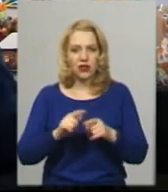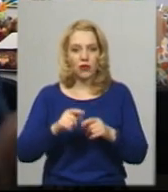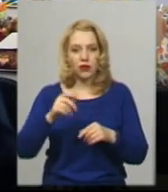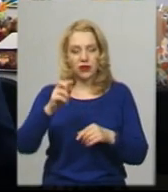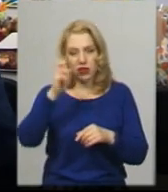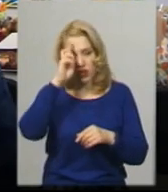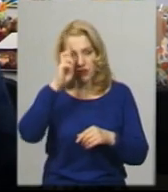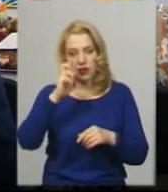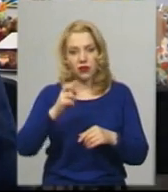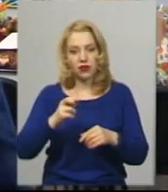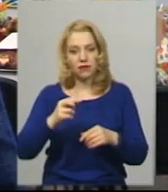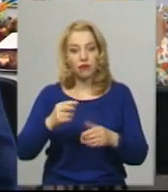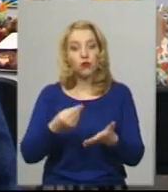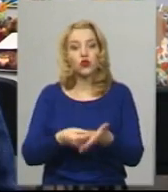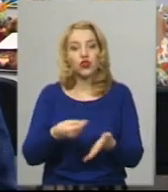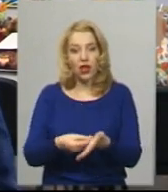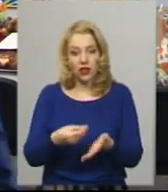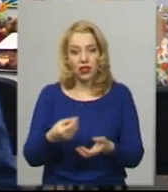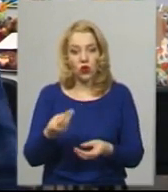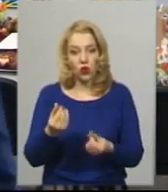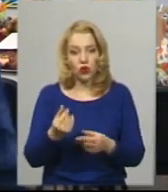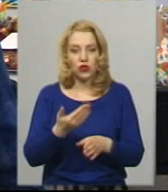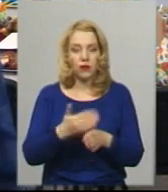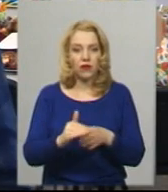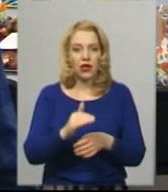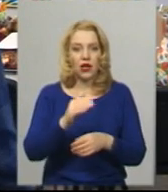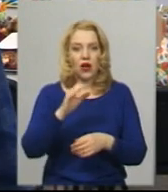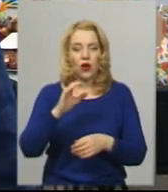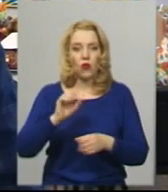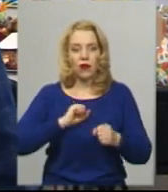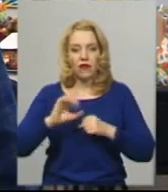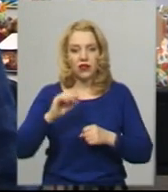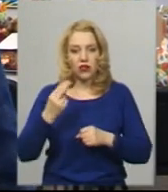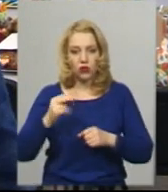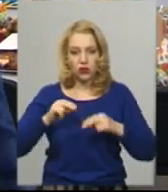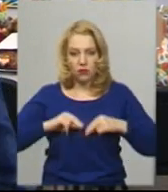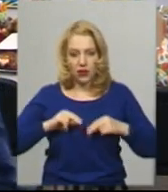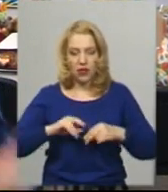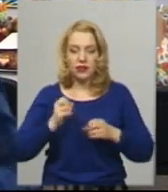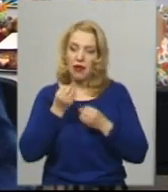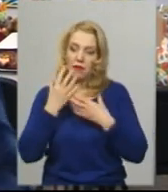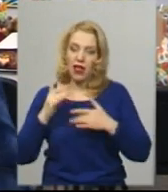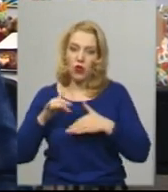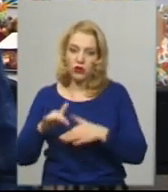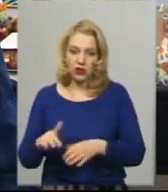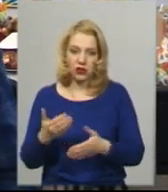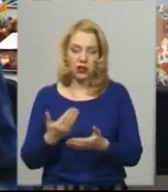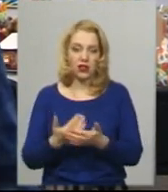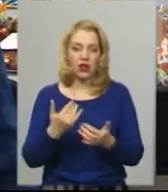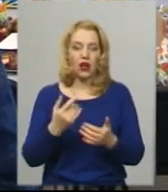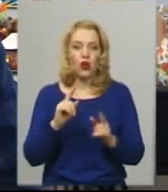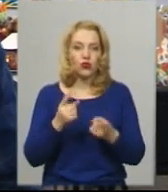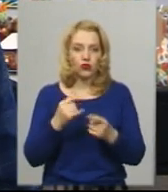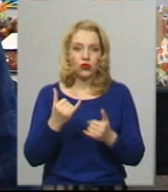грошей, які ми виділяємо на управління соціального захисту. Це частина допомоги благодійників, бо навіть до сьогодні